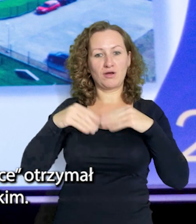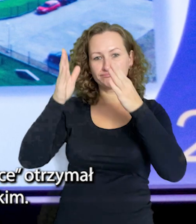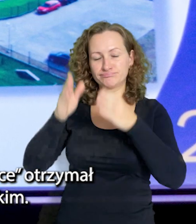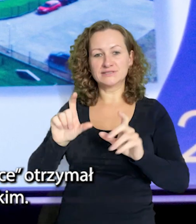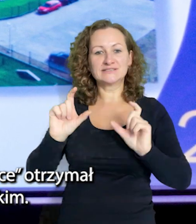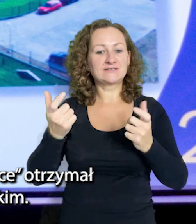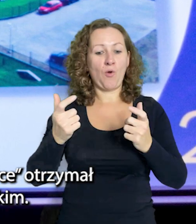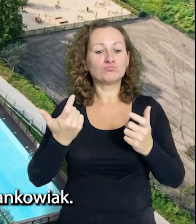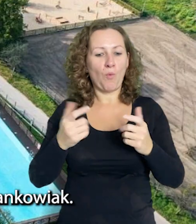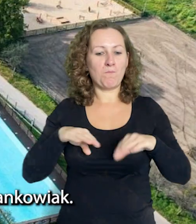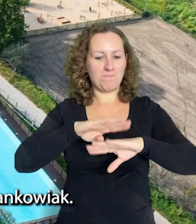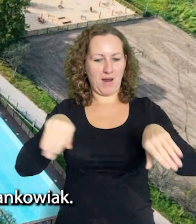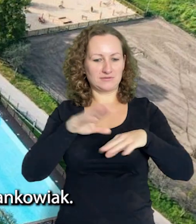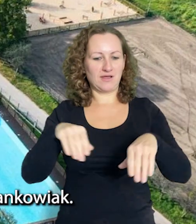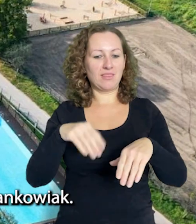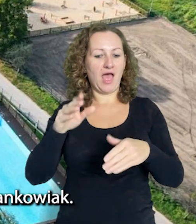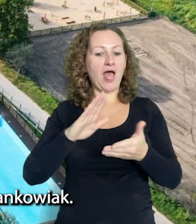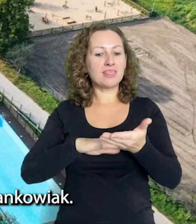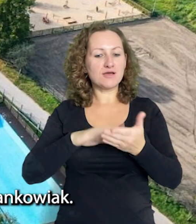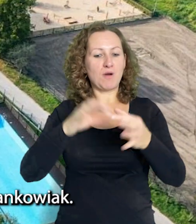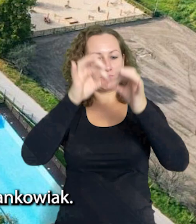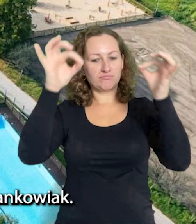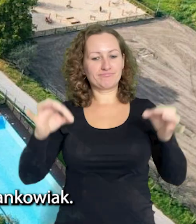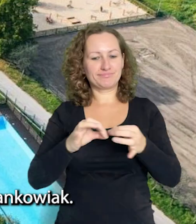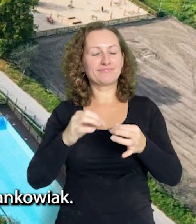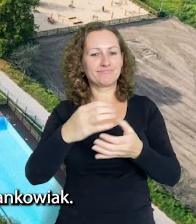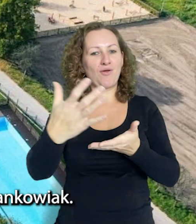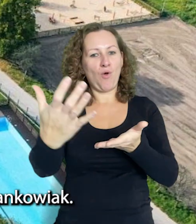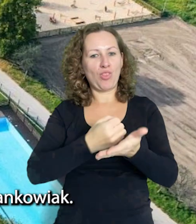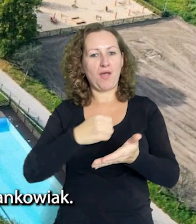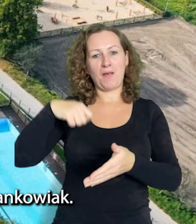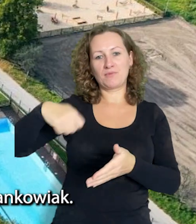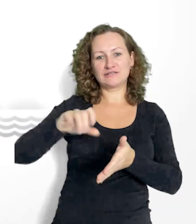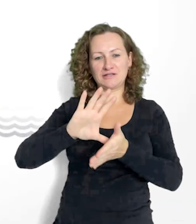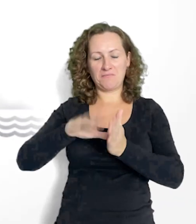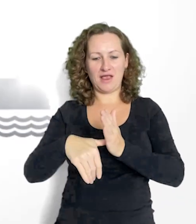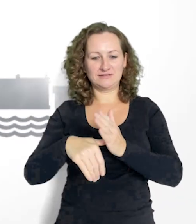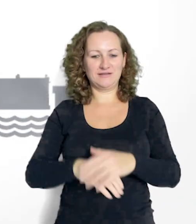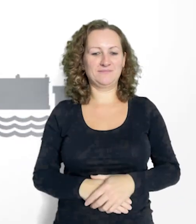basenów letnich w Starogardzie Gdańskim. Statuetkę i dyplom odebrał prezydent miasta Janusz Stankowiak.